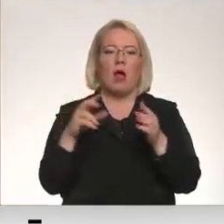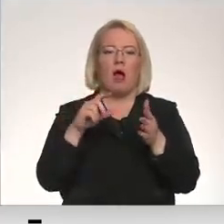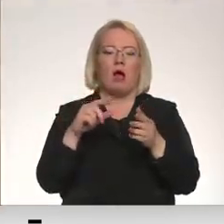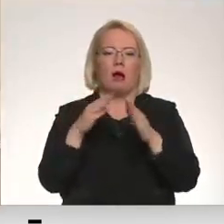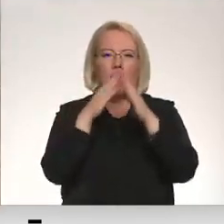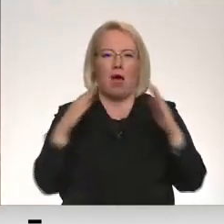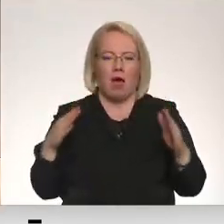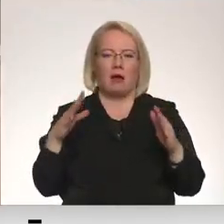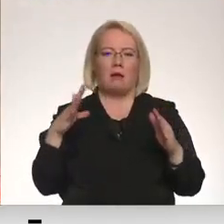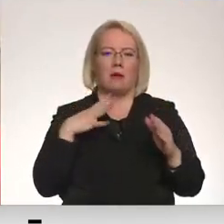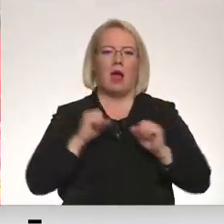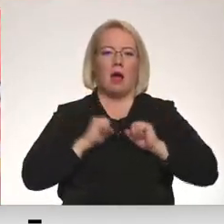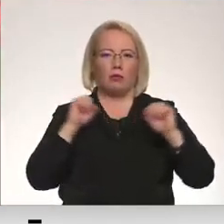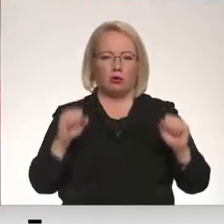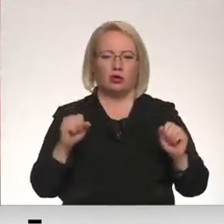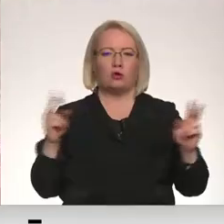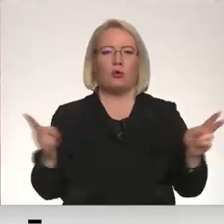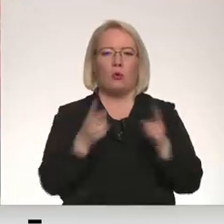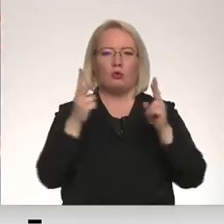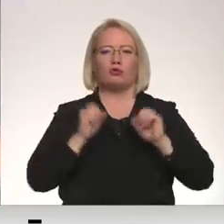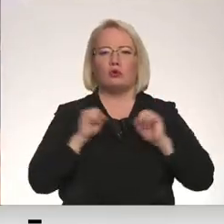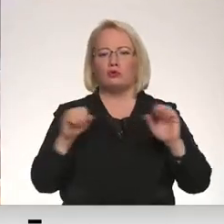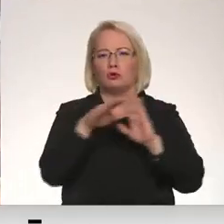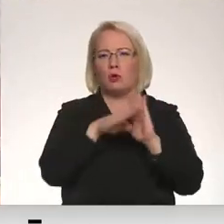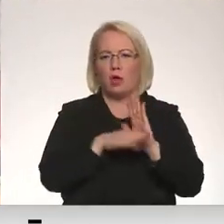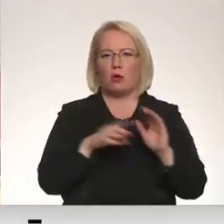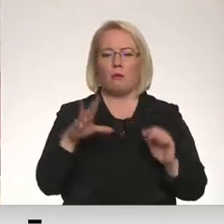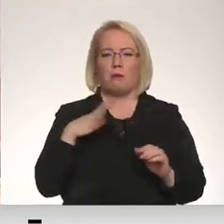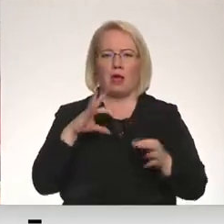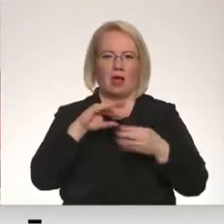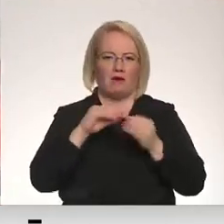noteikumi bijuši ievēroti. Dāvids Frenafalds, Ainis Kupčs, Latvijas televīzija.